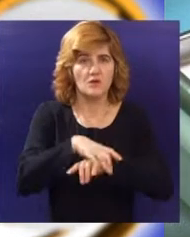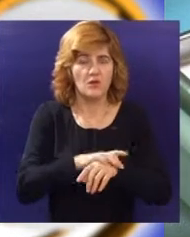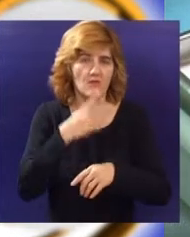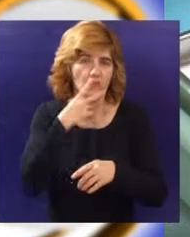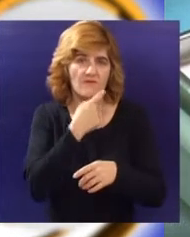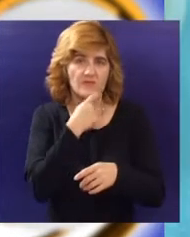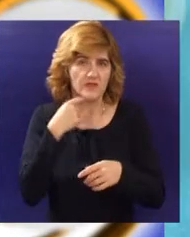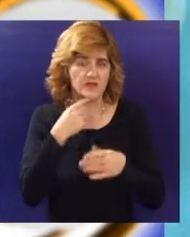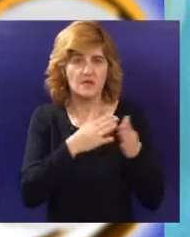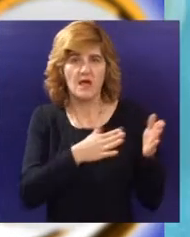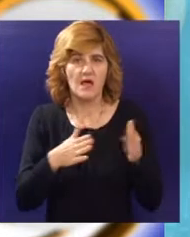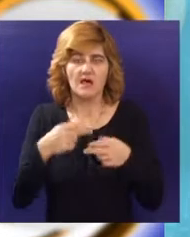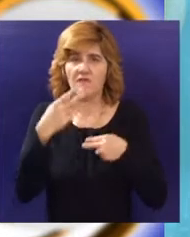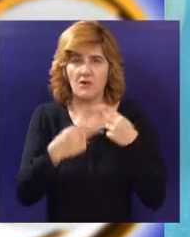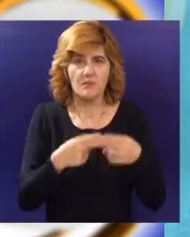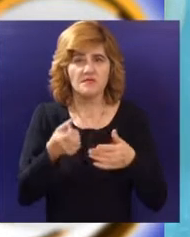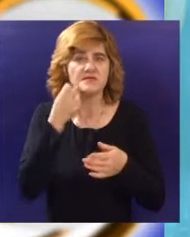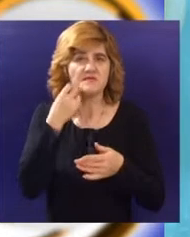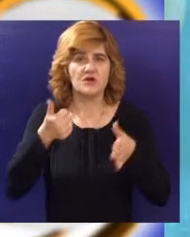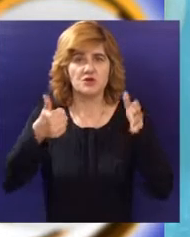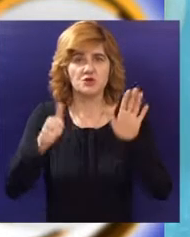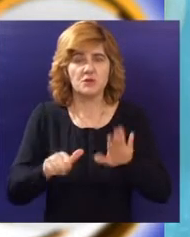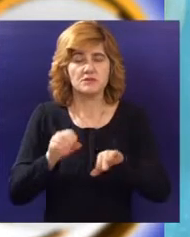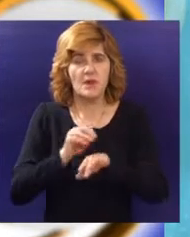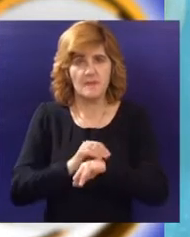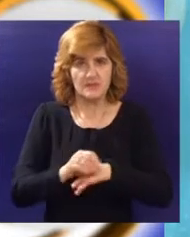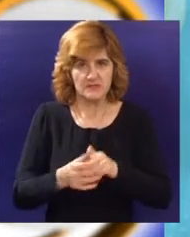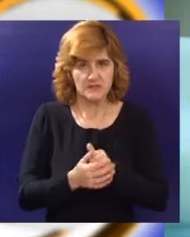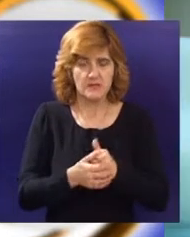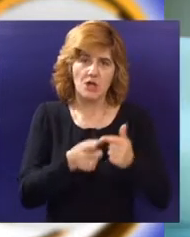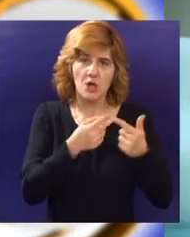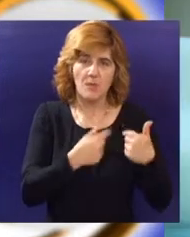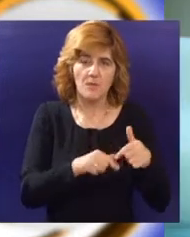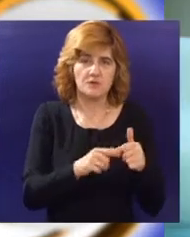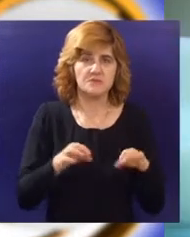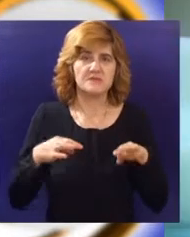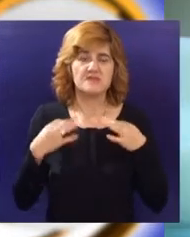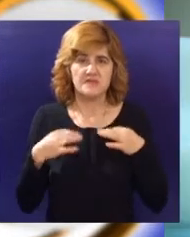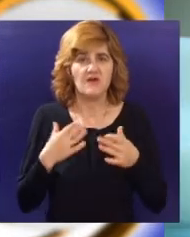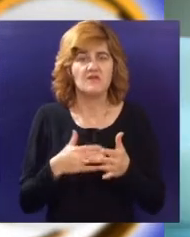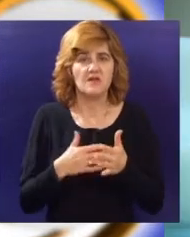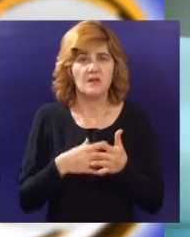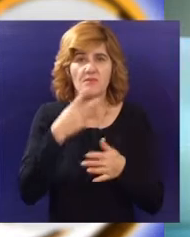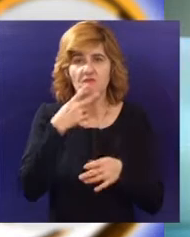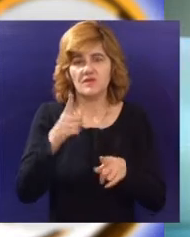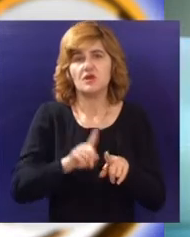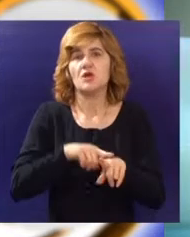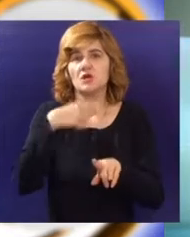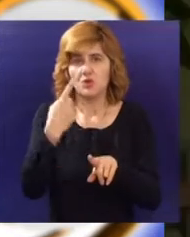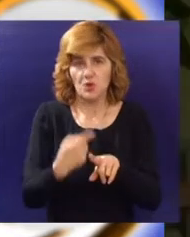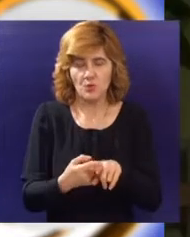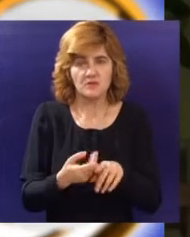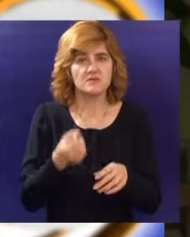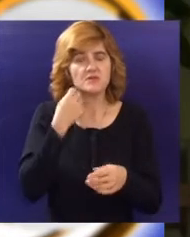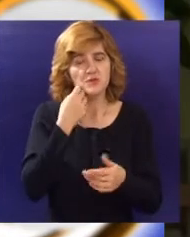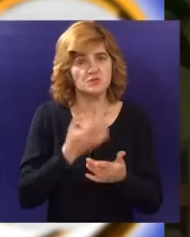konstatuje akutni problem, redovni pregledi savjetuju se na svakih šest meseci. Posebnu pažnju zdravja svojih zuba trebalo bi da posvete trudnice, i to